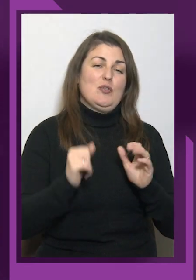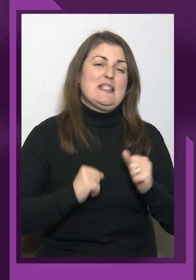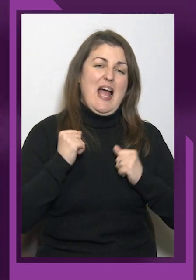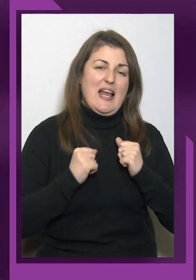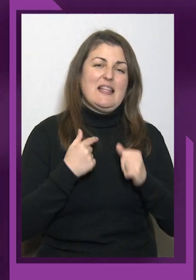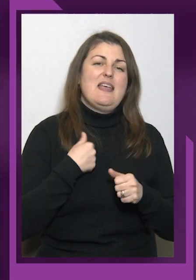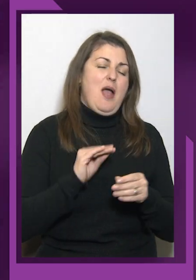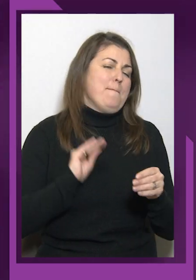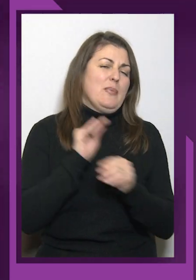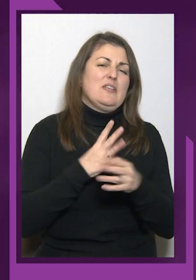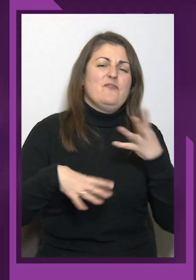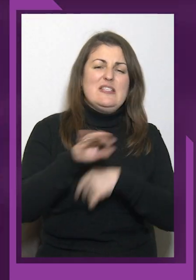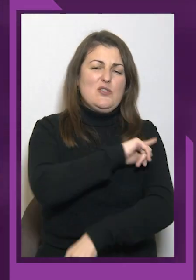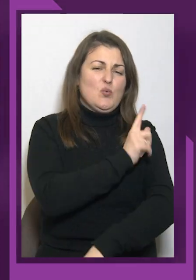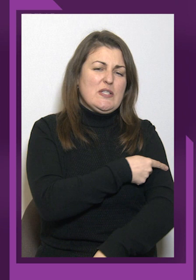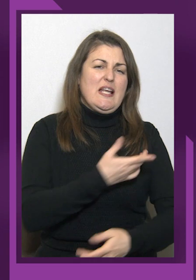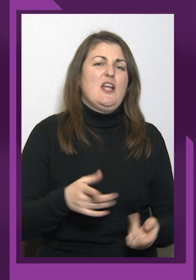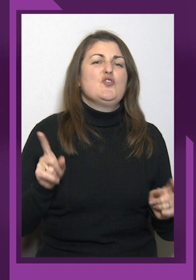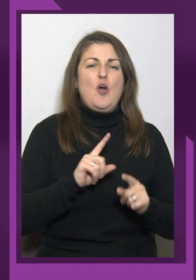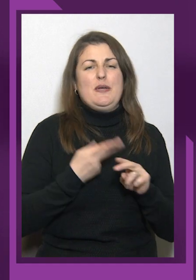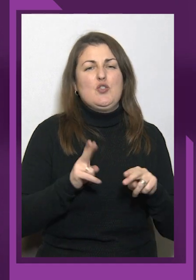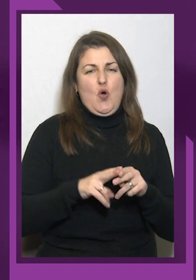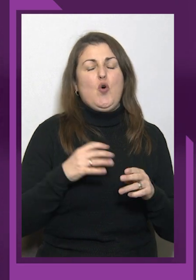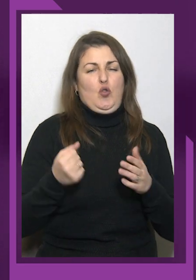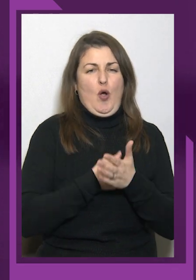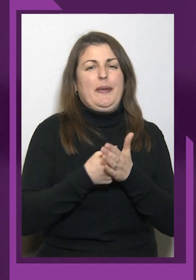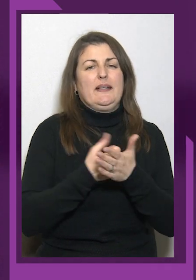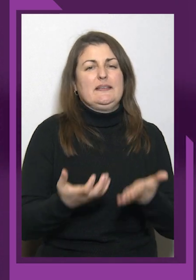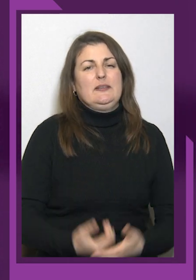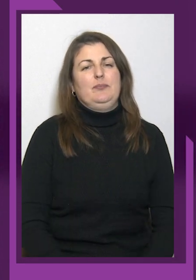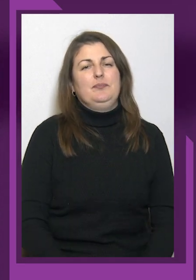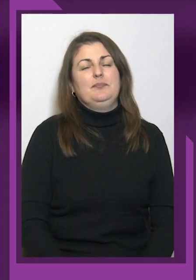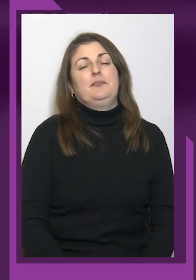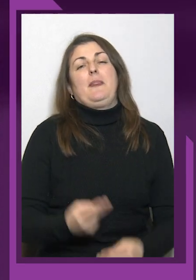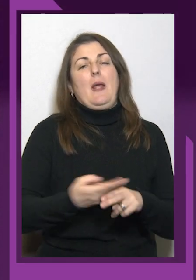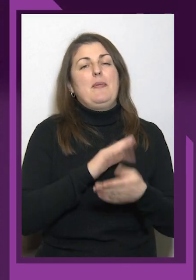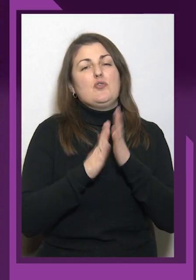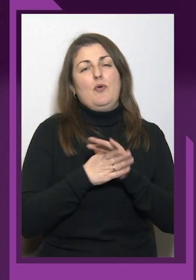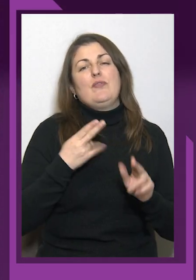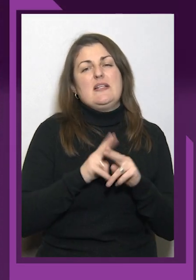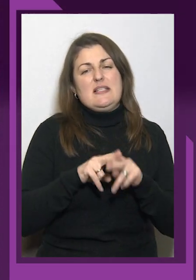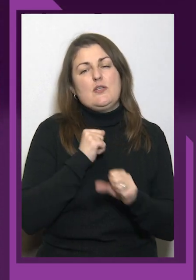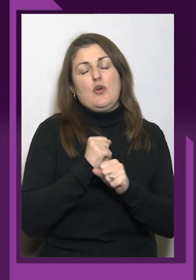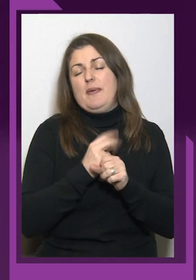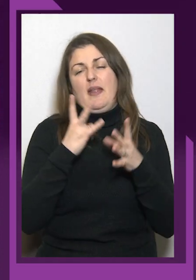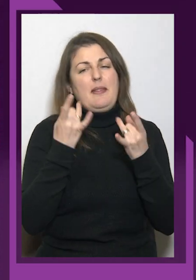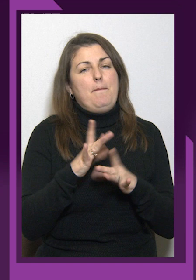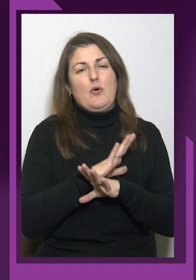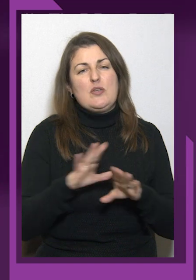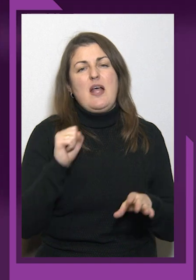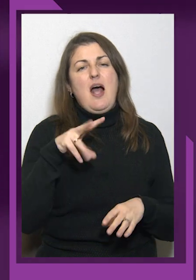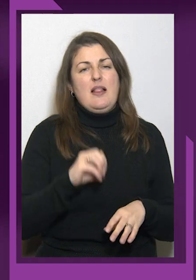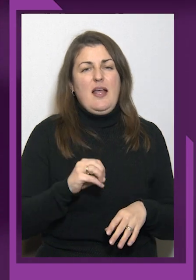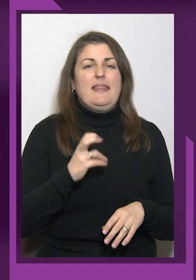добитися. Безумовно, це зробити непросто, але і вам, Наталя, і нашій паралімпійській збірній,